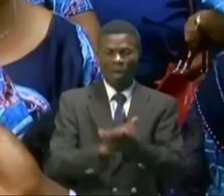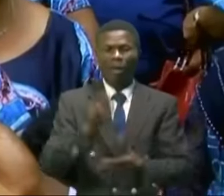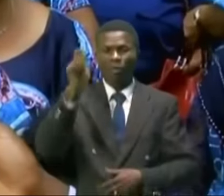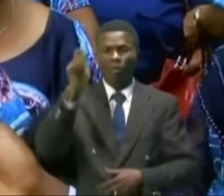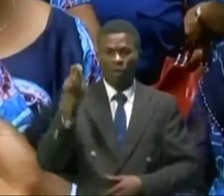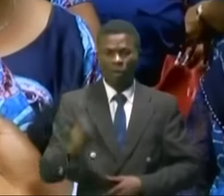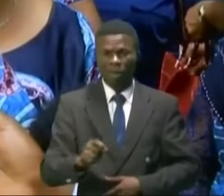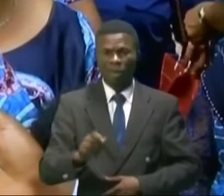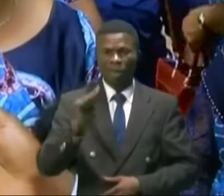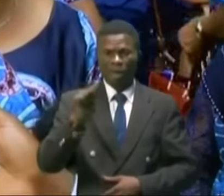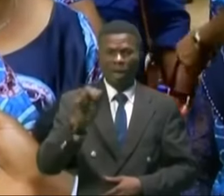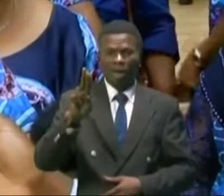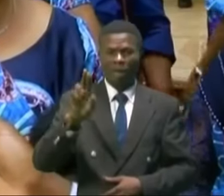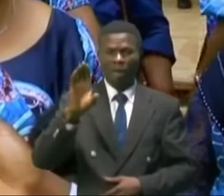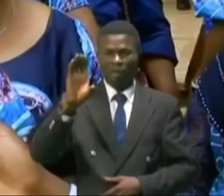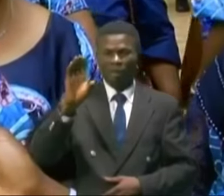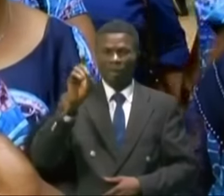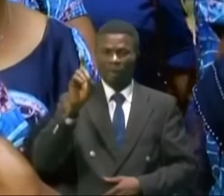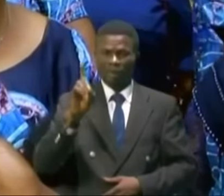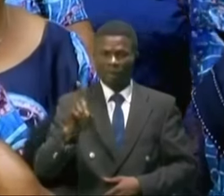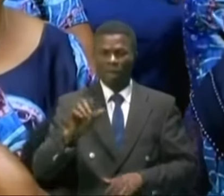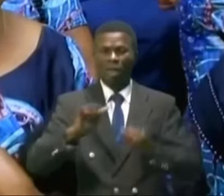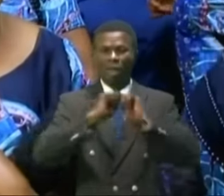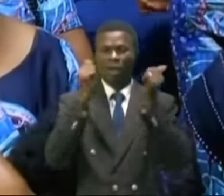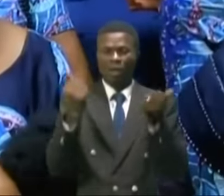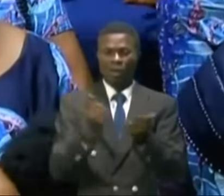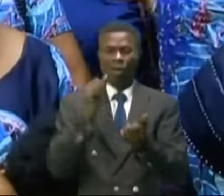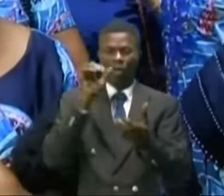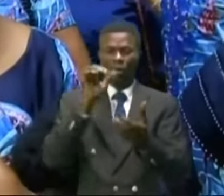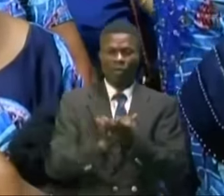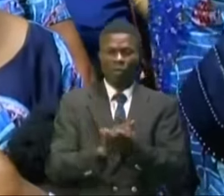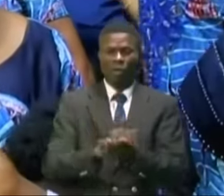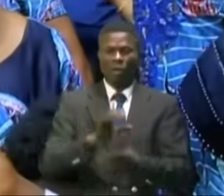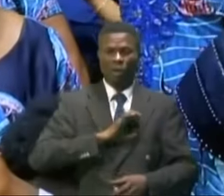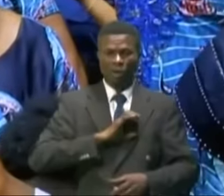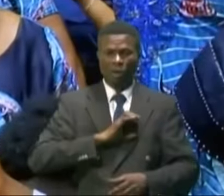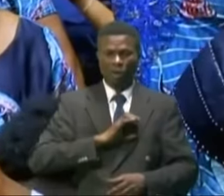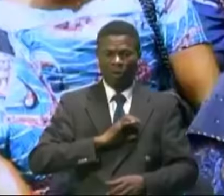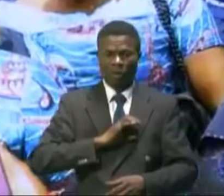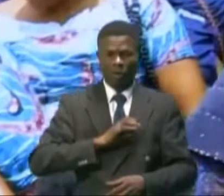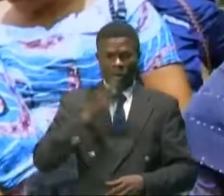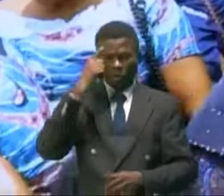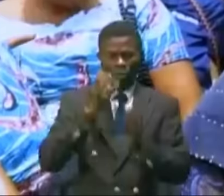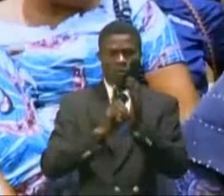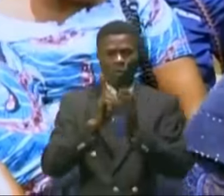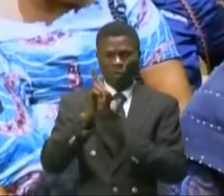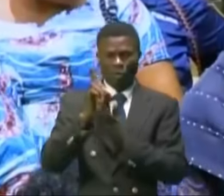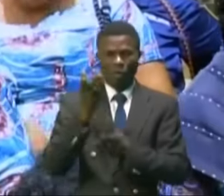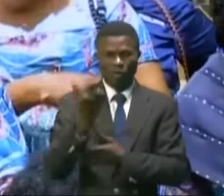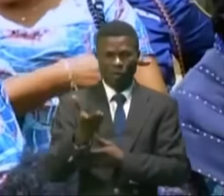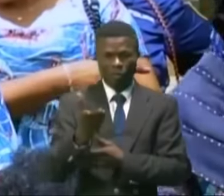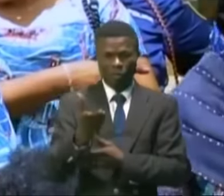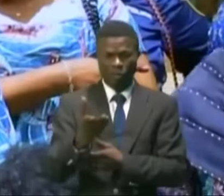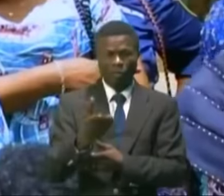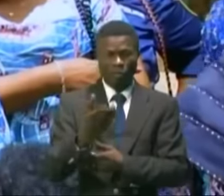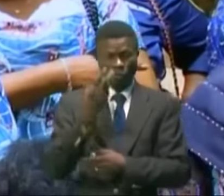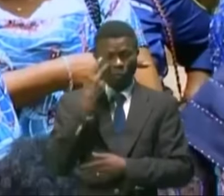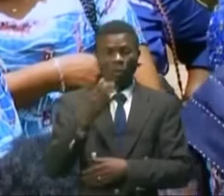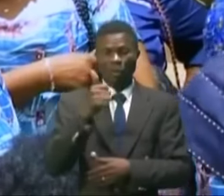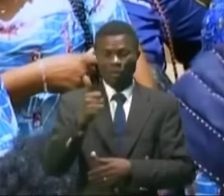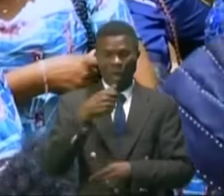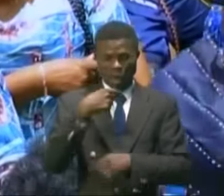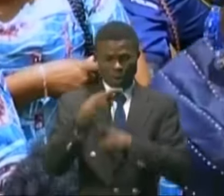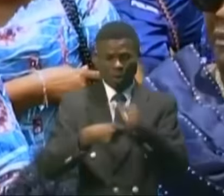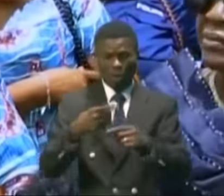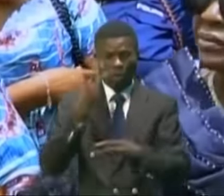AEPD, qui signifie l'association des épouses de policiers pour le développement. J'estimais bon de commencer